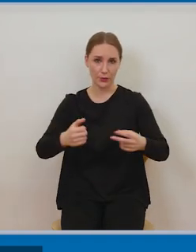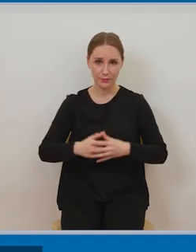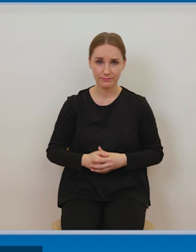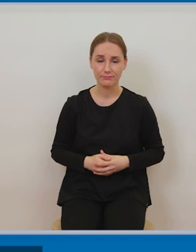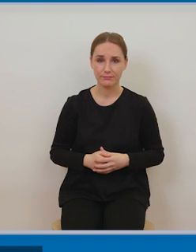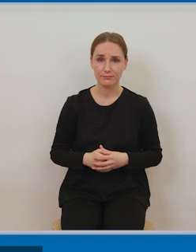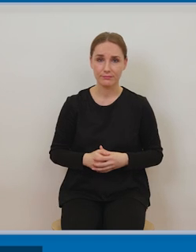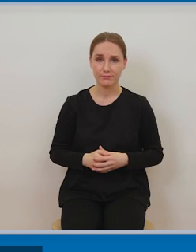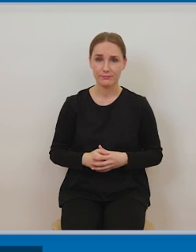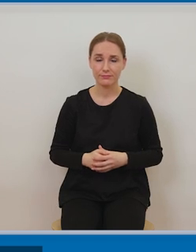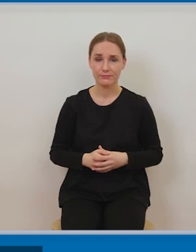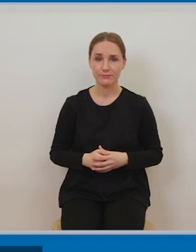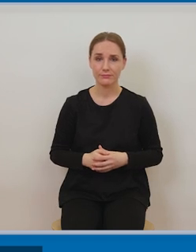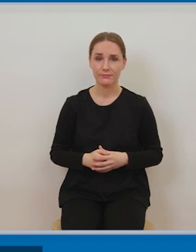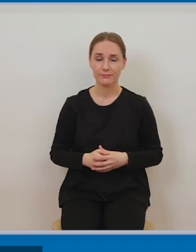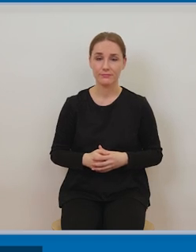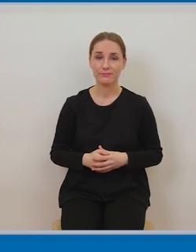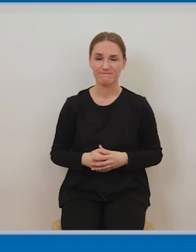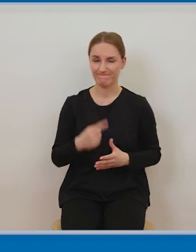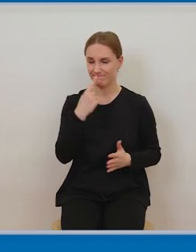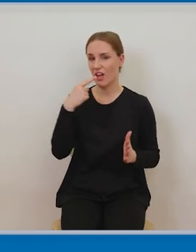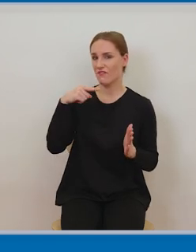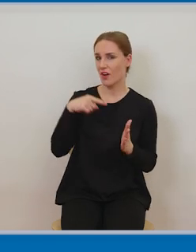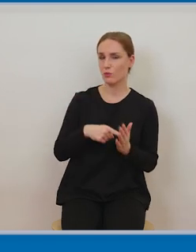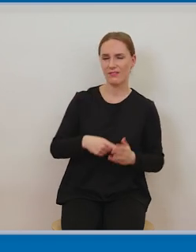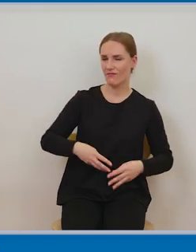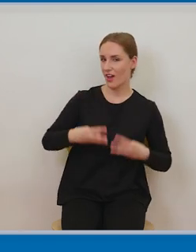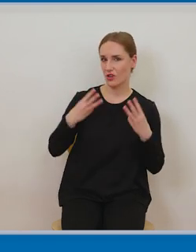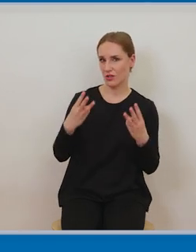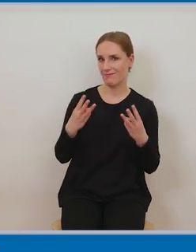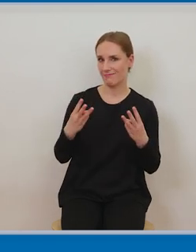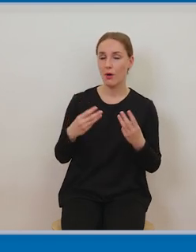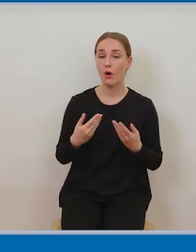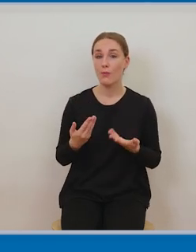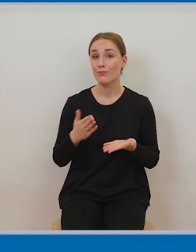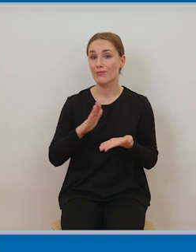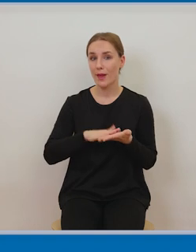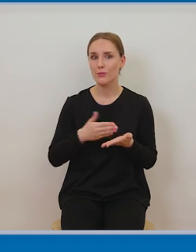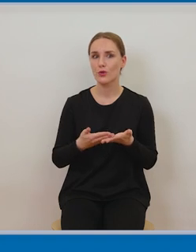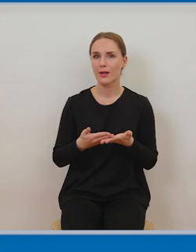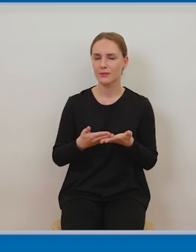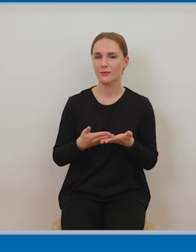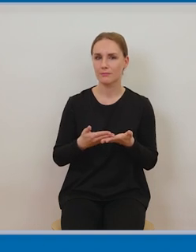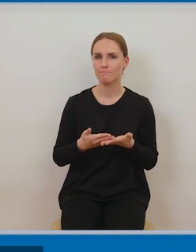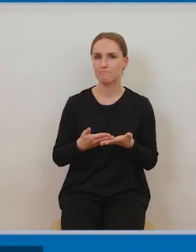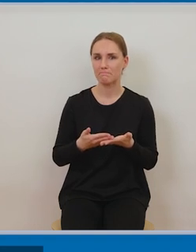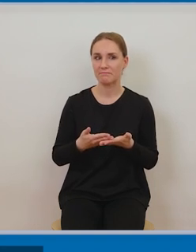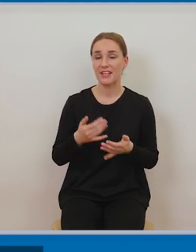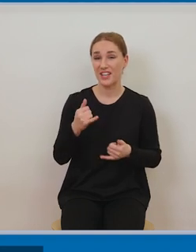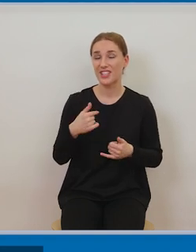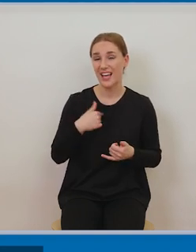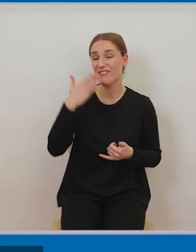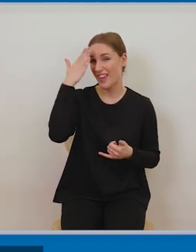dopiero pisana, że to jest jakiś materiał, który jeszcze nie został właśnie upublicziony w jakiś sposób, proszę